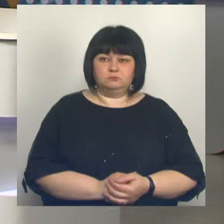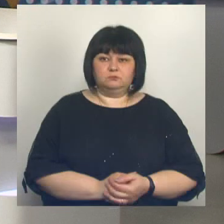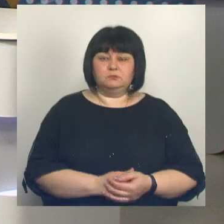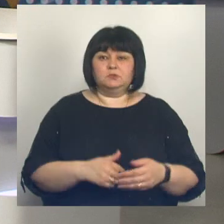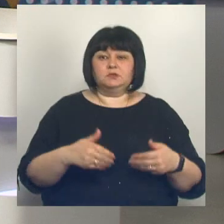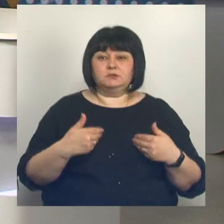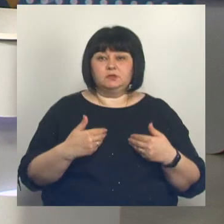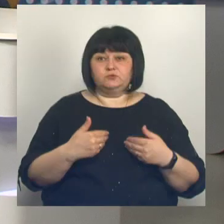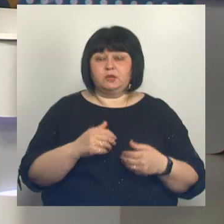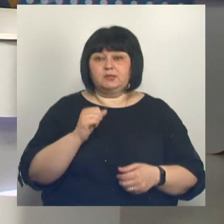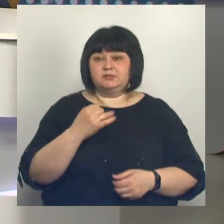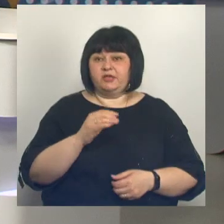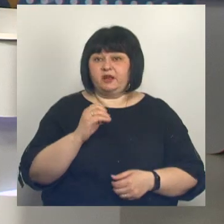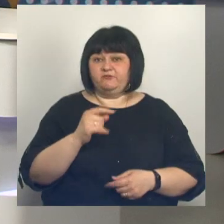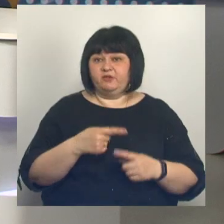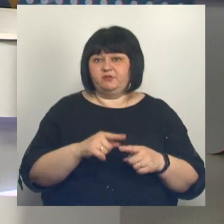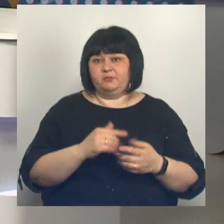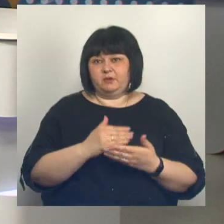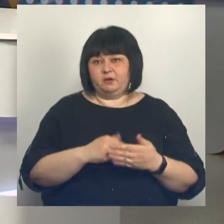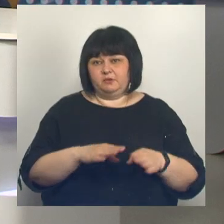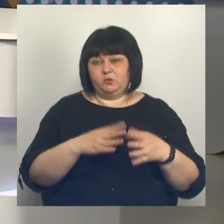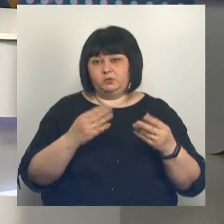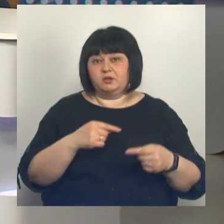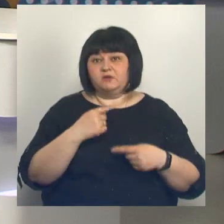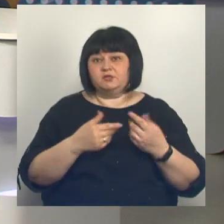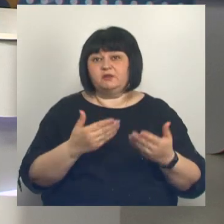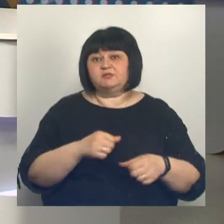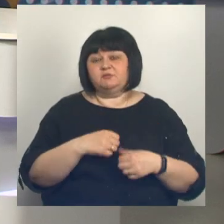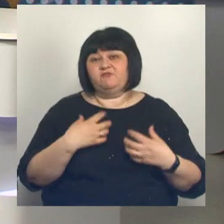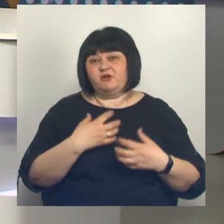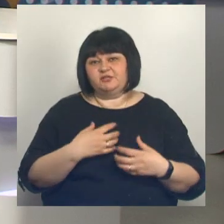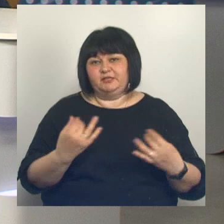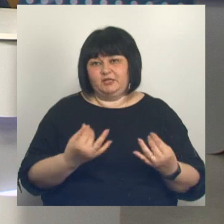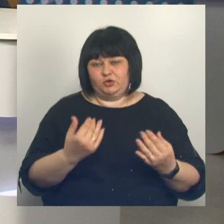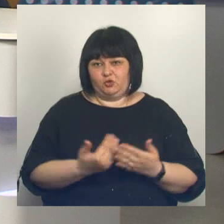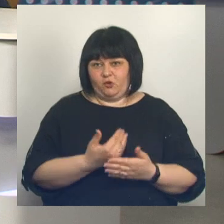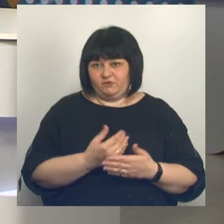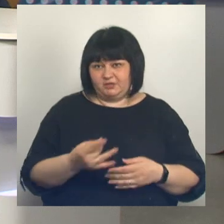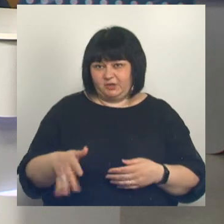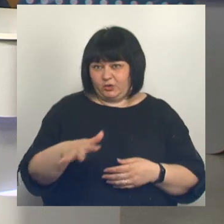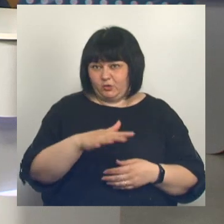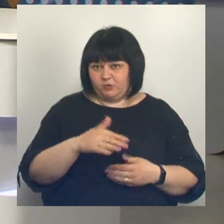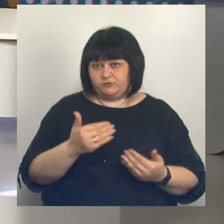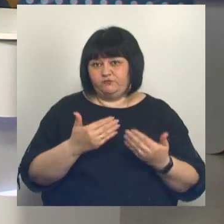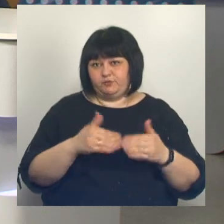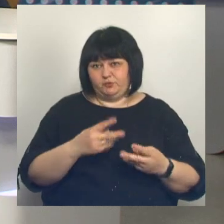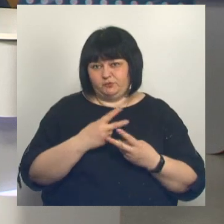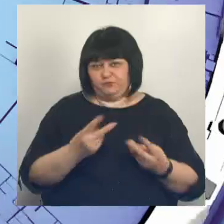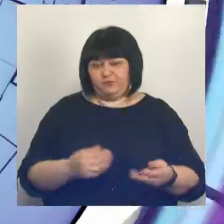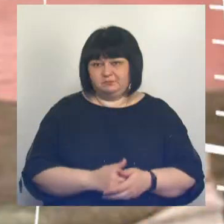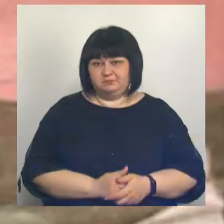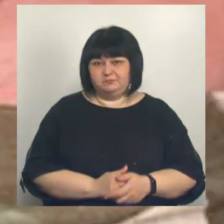Здравствуйте! Я Алексей Ерофеев. Это программа «Такой день» и, как всегда, для вас самые важные и интересные новости региона. Сегодня в выпуске.